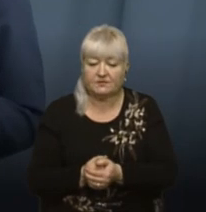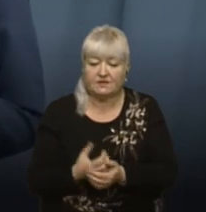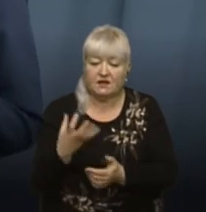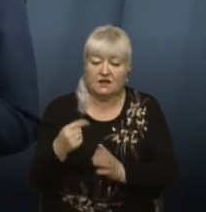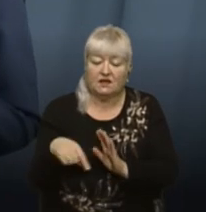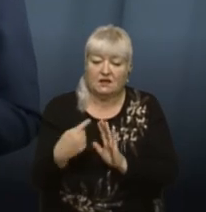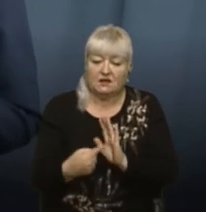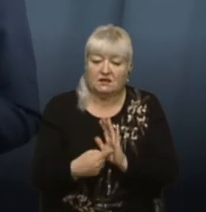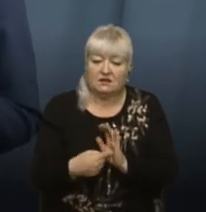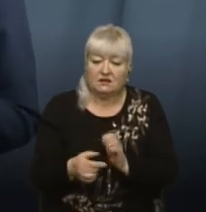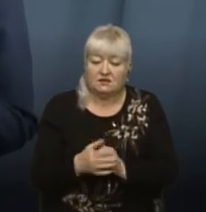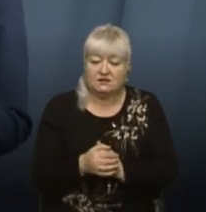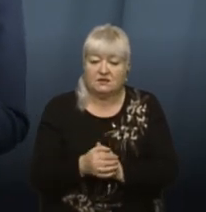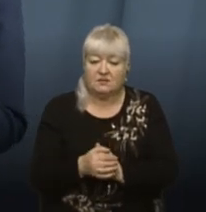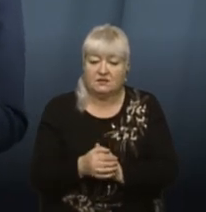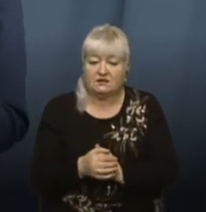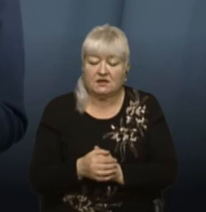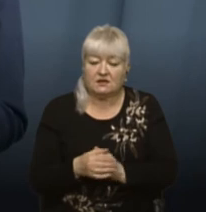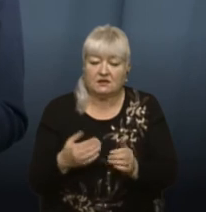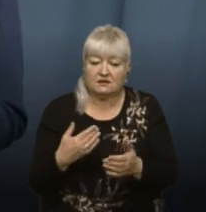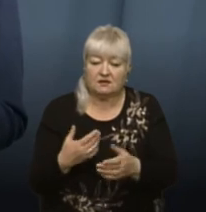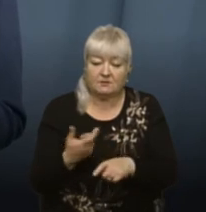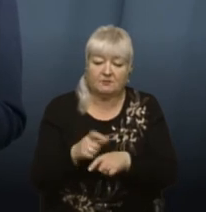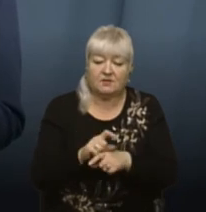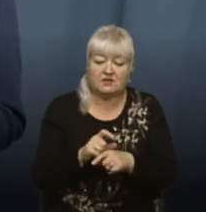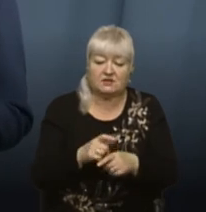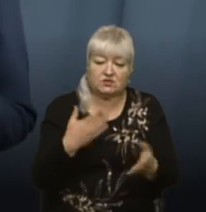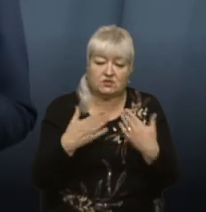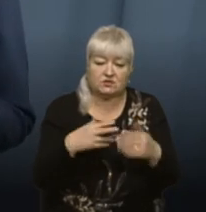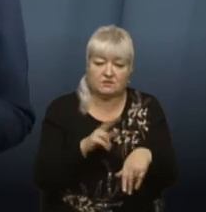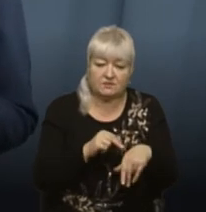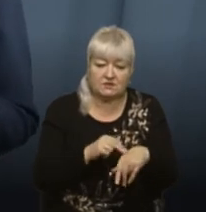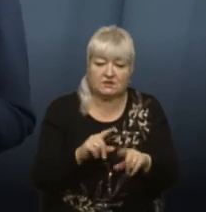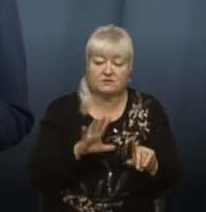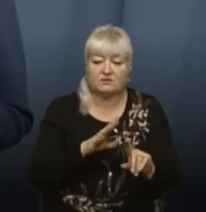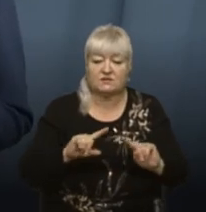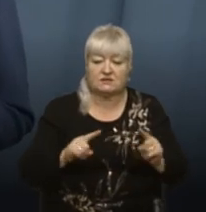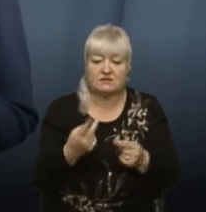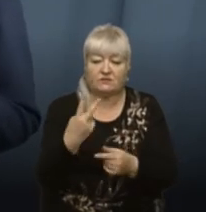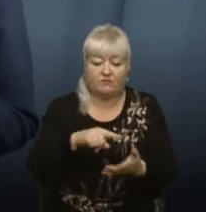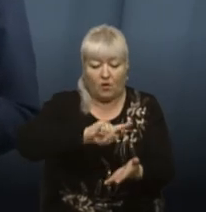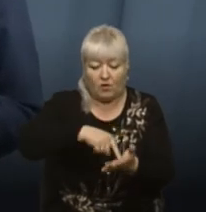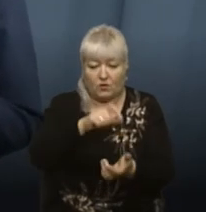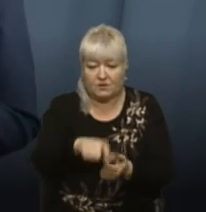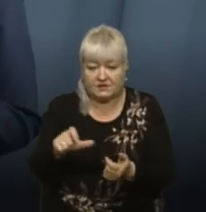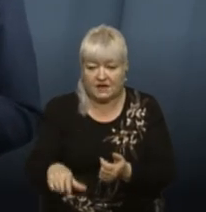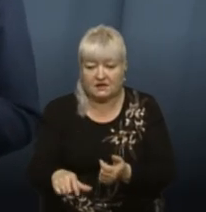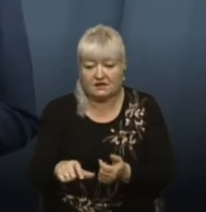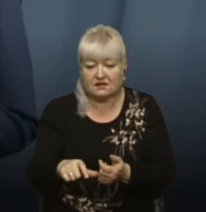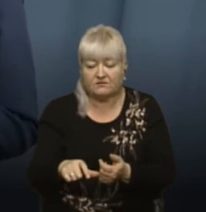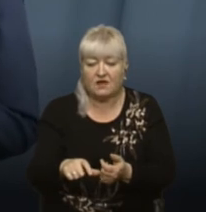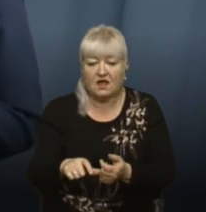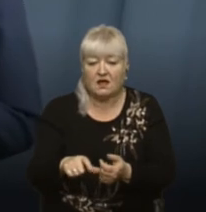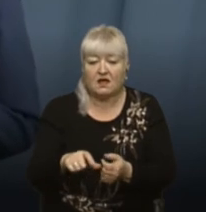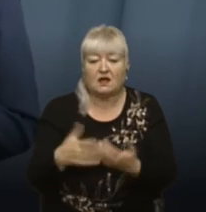Питання, напевно, все ж таки не до вас, більше до правоохоронців, але після обвалу затримали двох комунальників міста Дроговича. Чи знаєте ви, яка їхня доля і